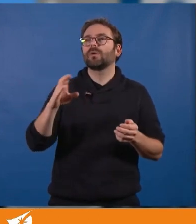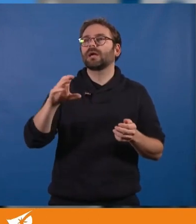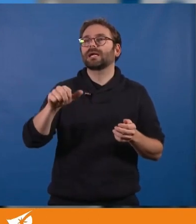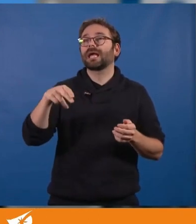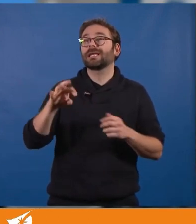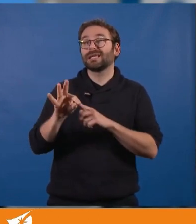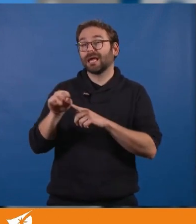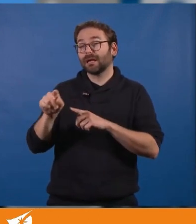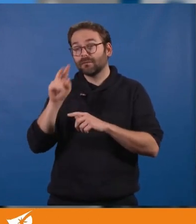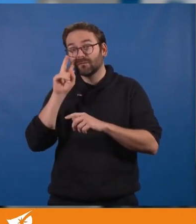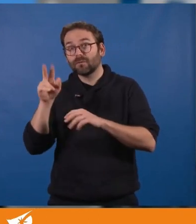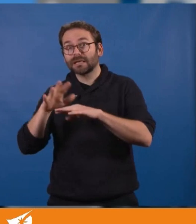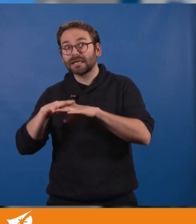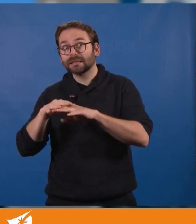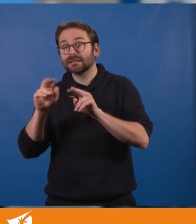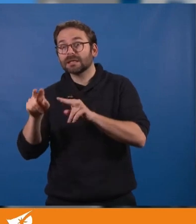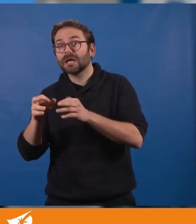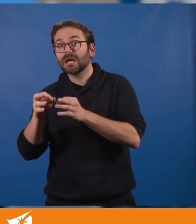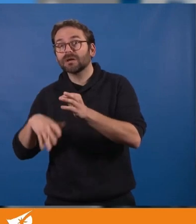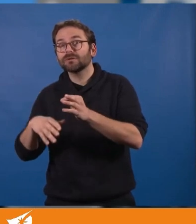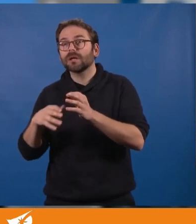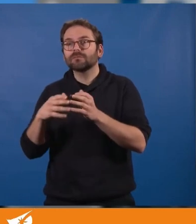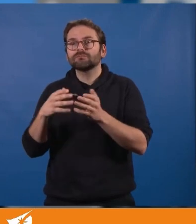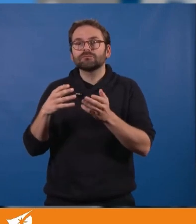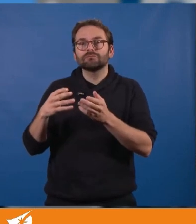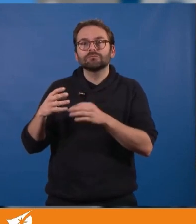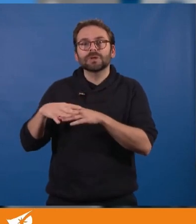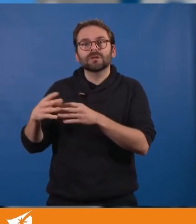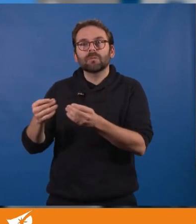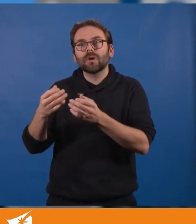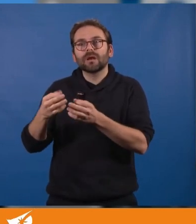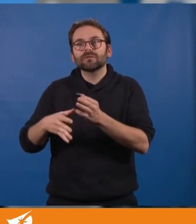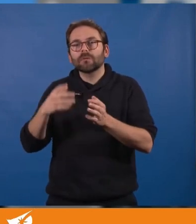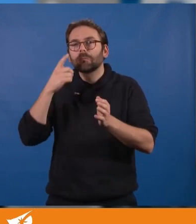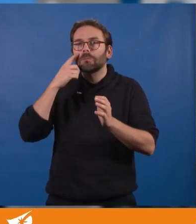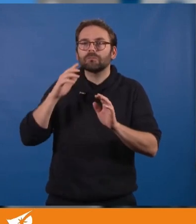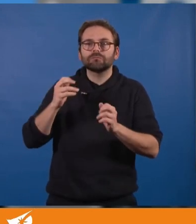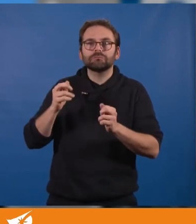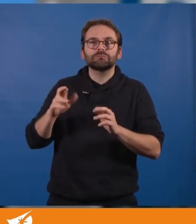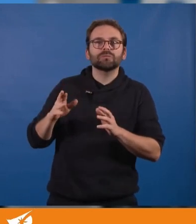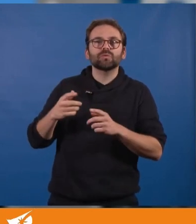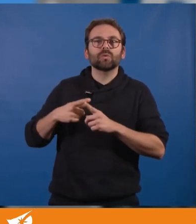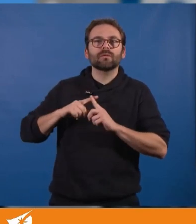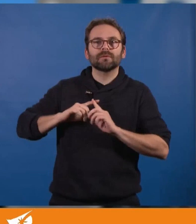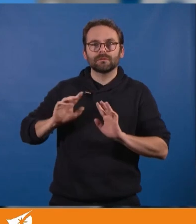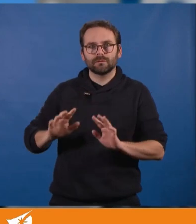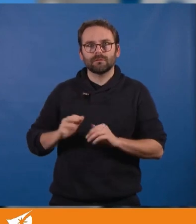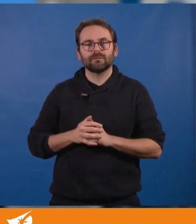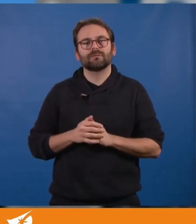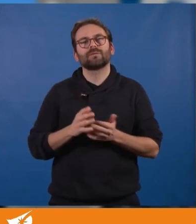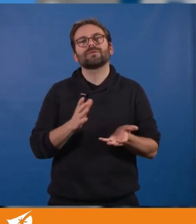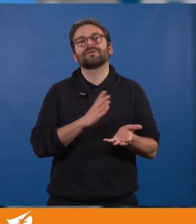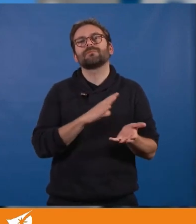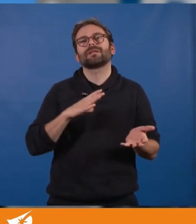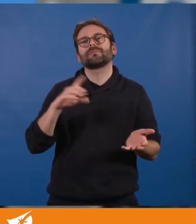du résultat dans les quartiers populaires. puis deuxièmement, je me plais à imaginer Laurence Garnier